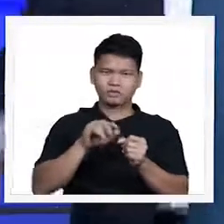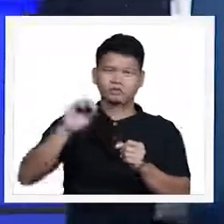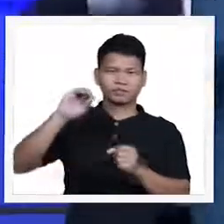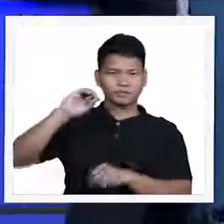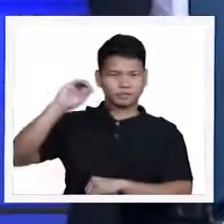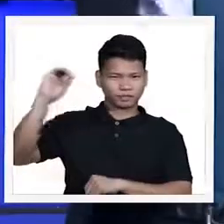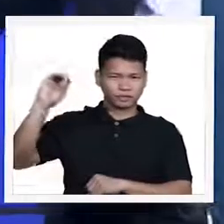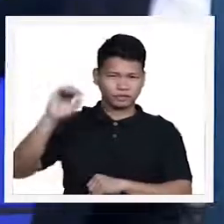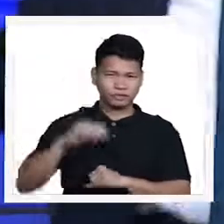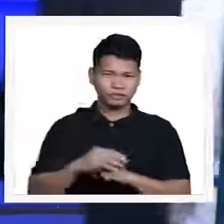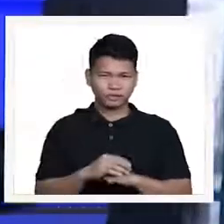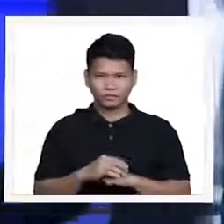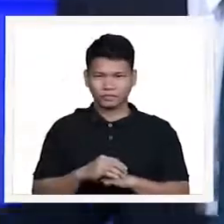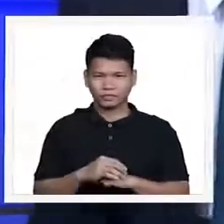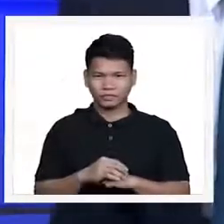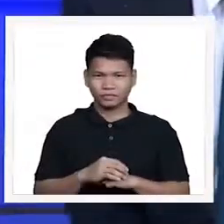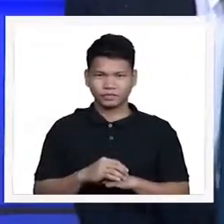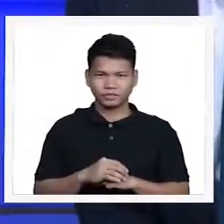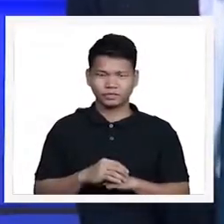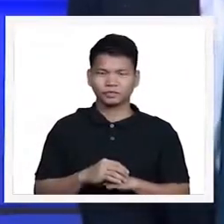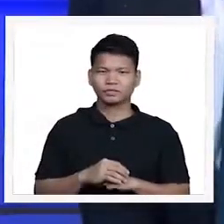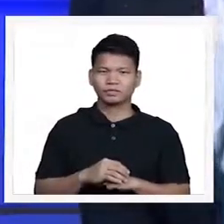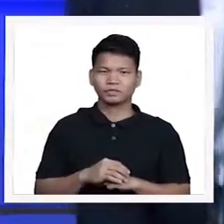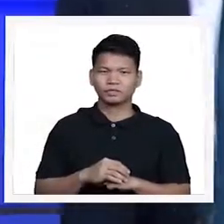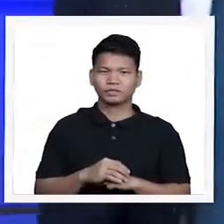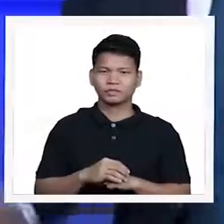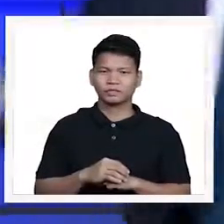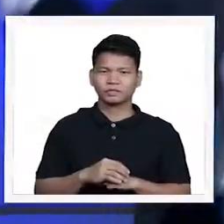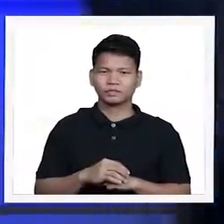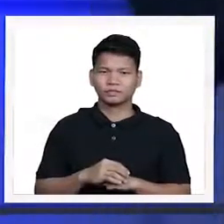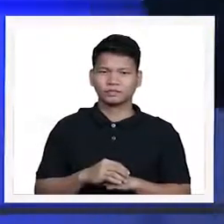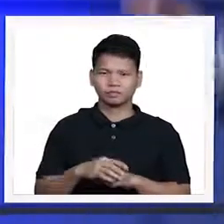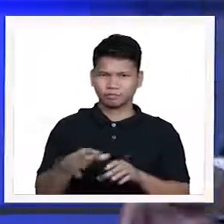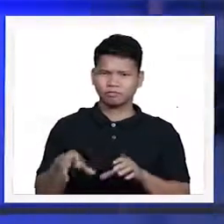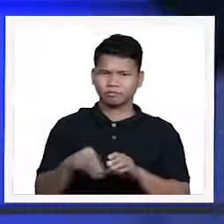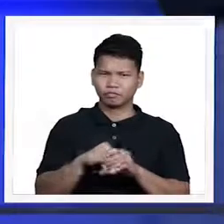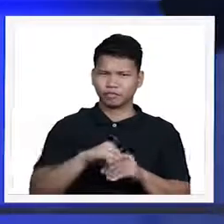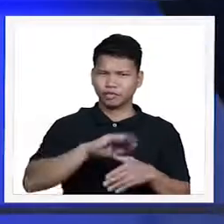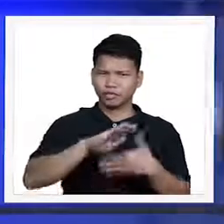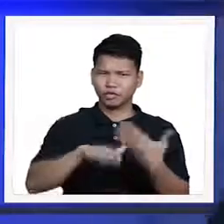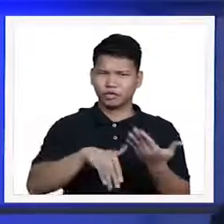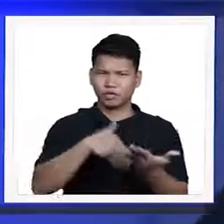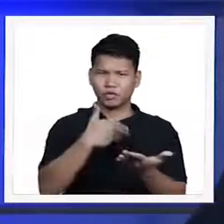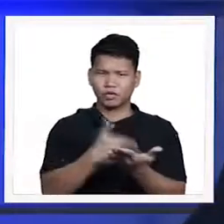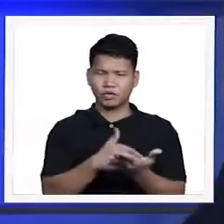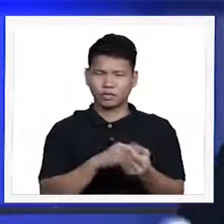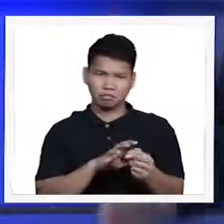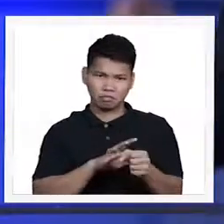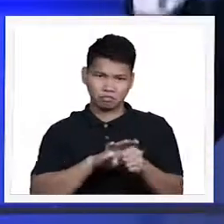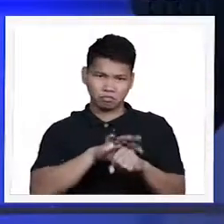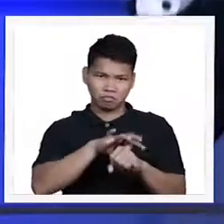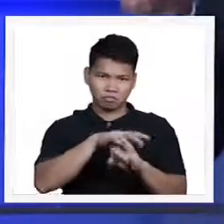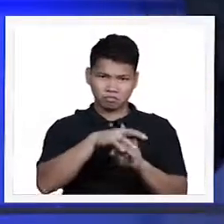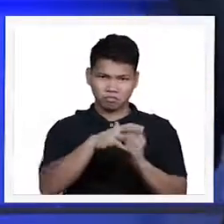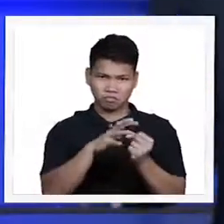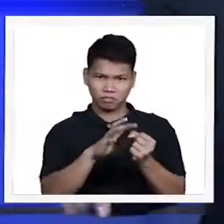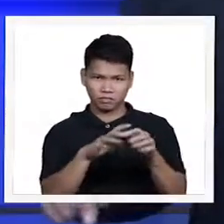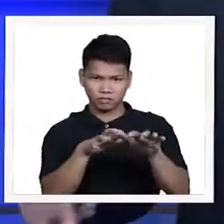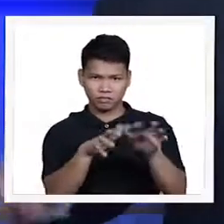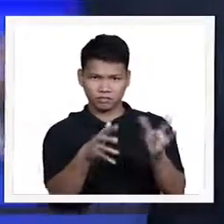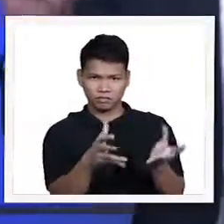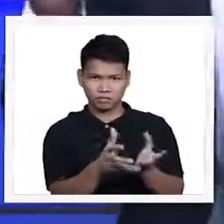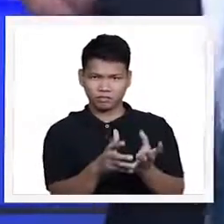ang buong sanlibutan ay pag-aari ng ating Panginoon kasama na po ang lahat na mga